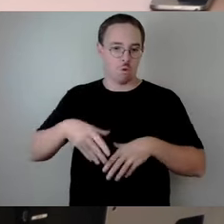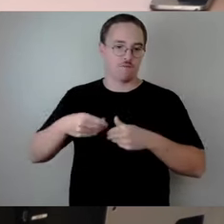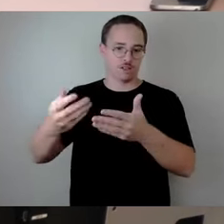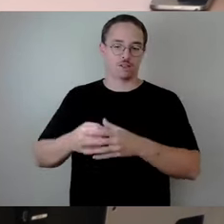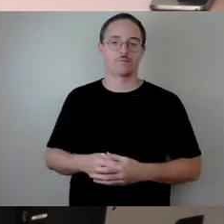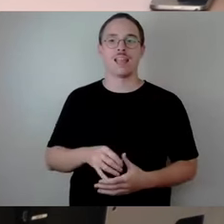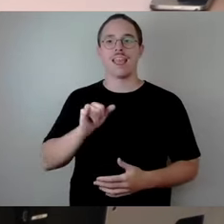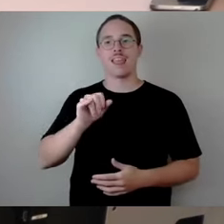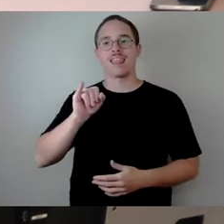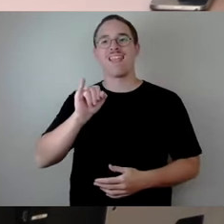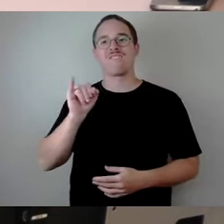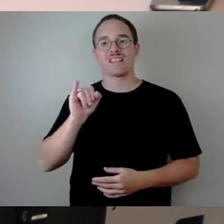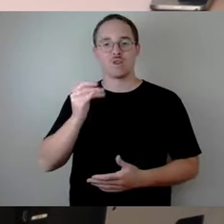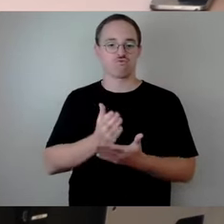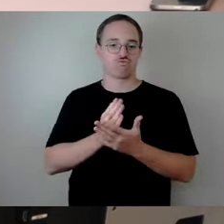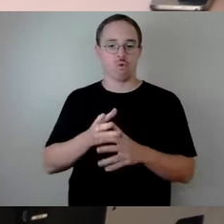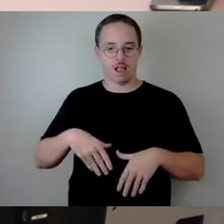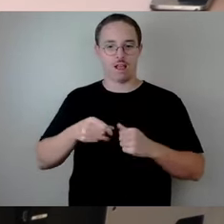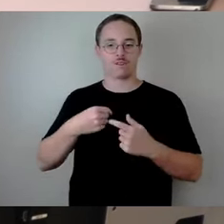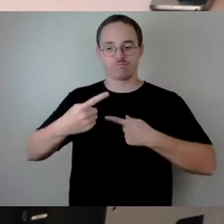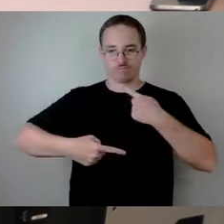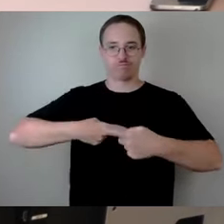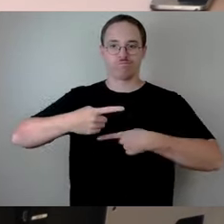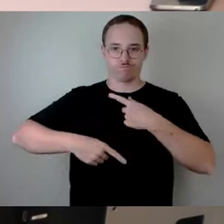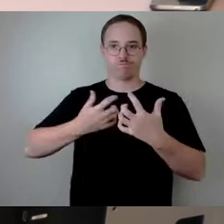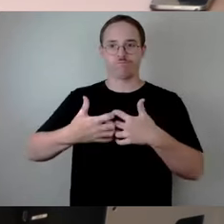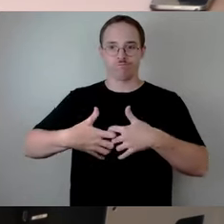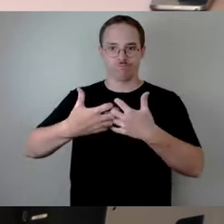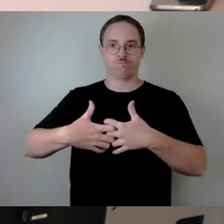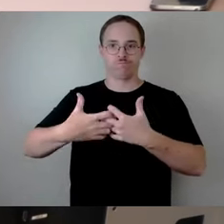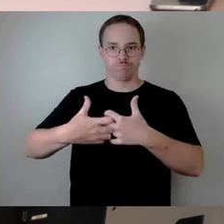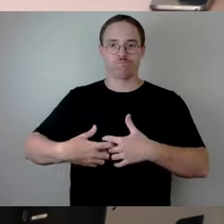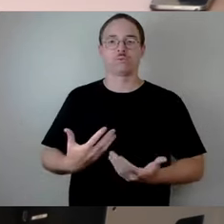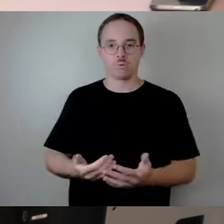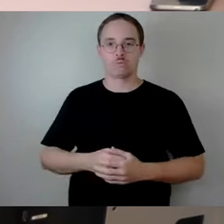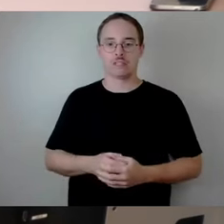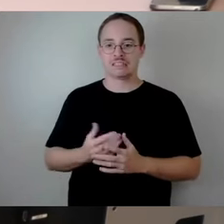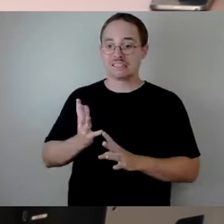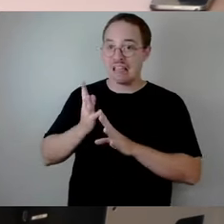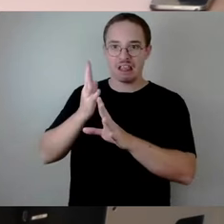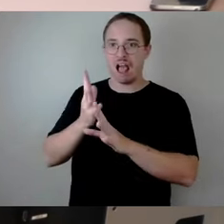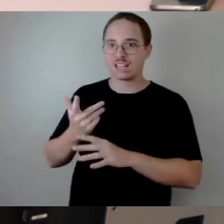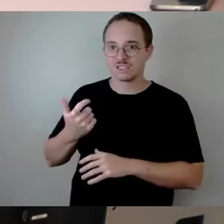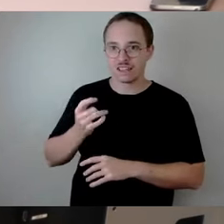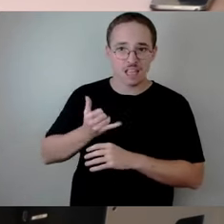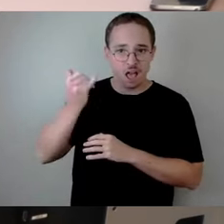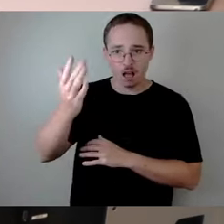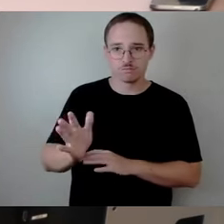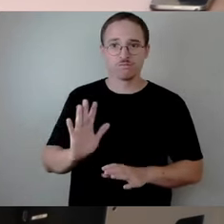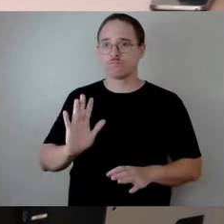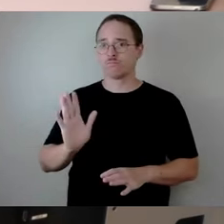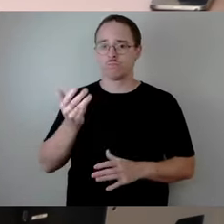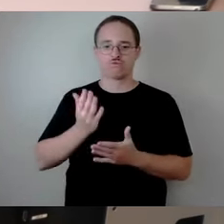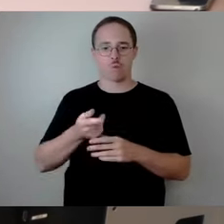sich. Das heißt, die Arbeitskräfte kommen jetzt, nicht in zehn oder 20 Jahren, sondern in den nächsten Jahren. Und das ist sportlich, drei